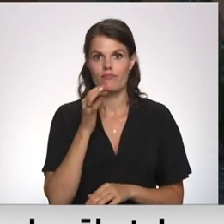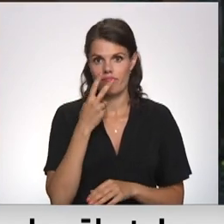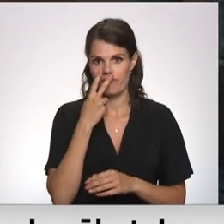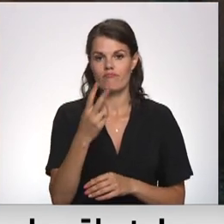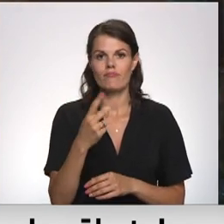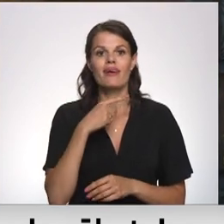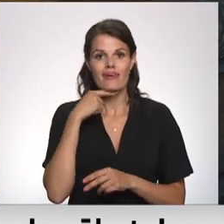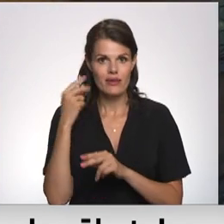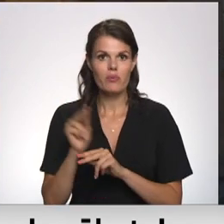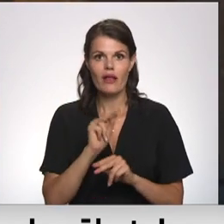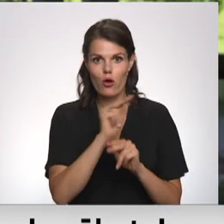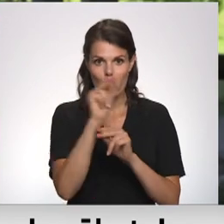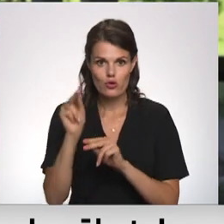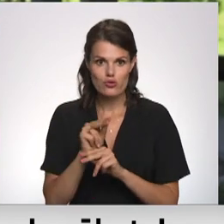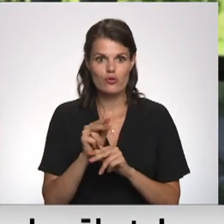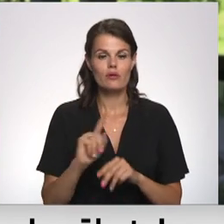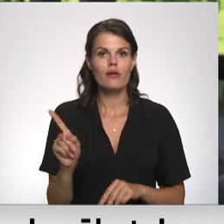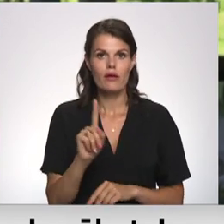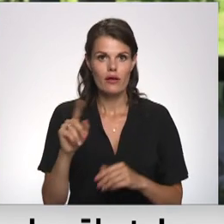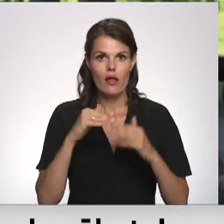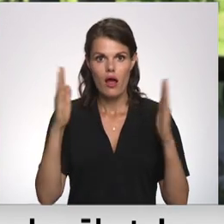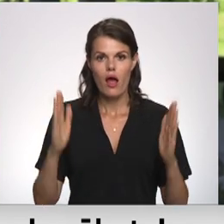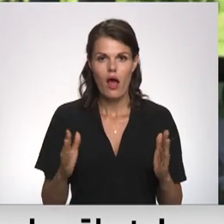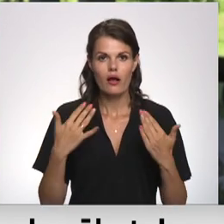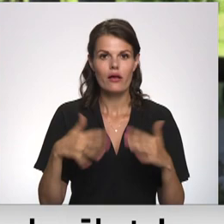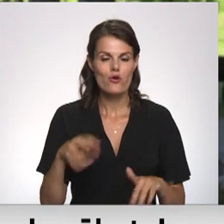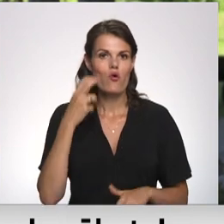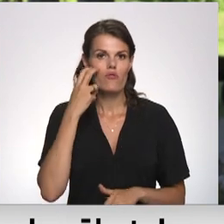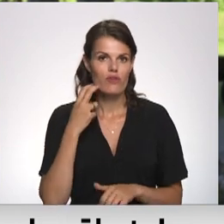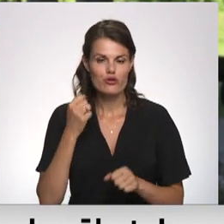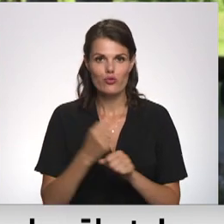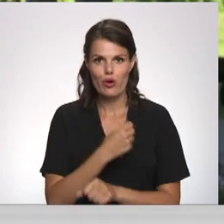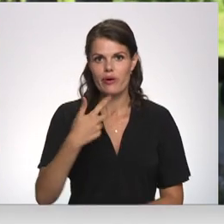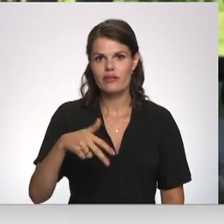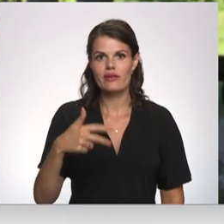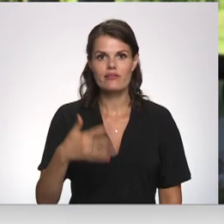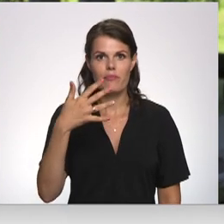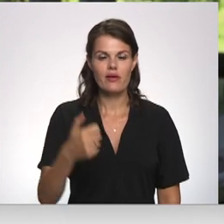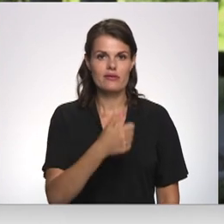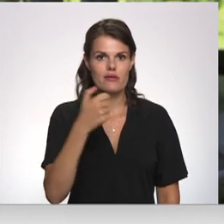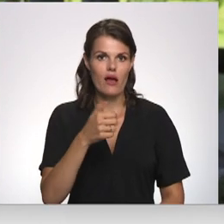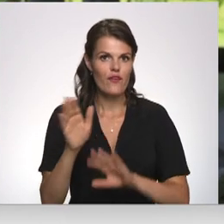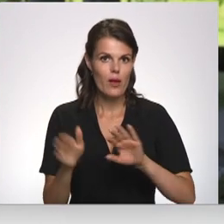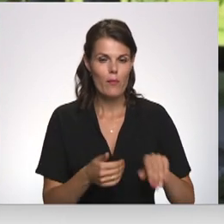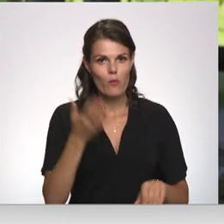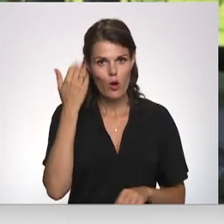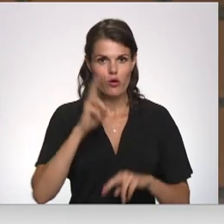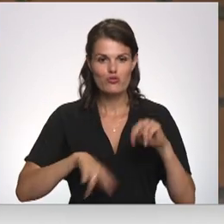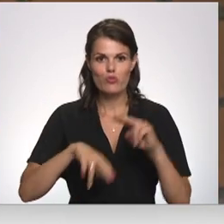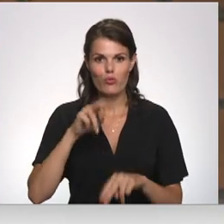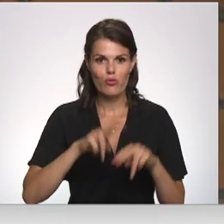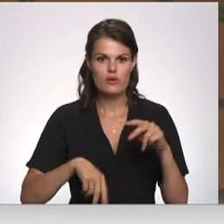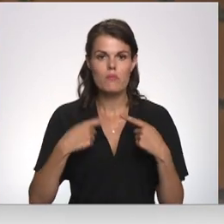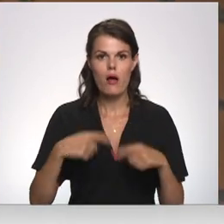rekonstrukciju, jo ir ēka nolietojusies. Tomēr 35 gadi ir pagājuši kopas būvēšanas